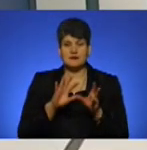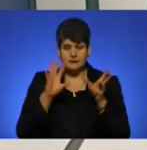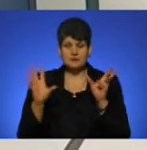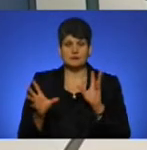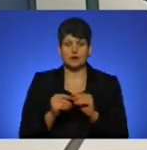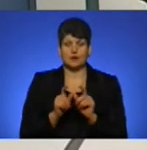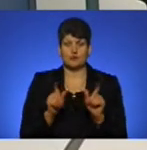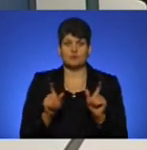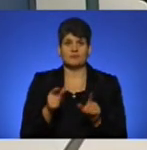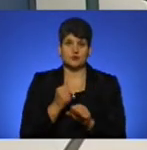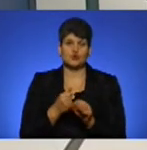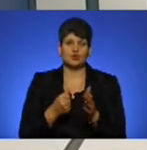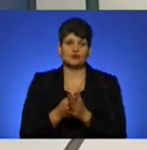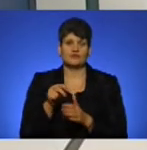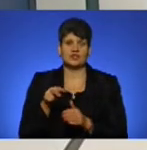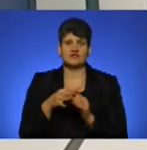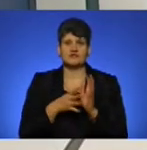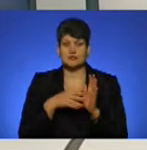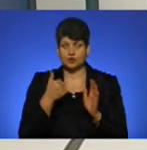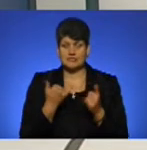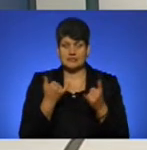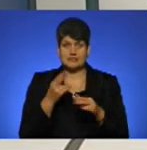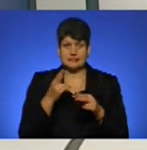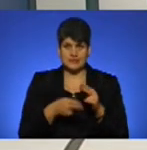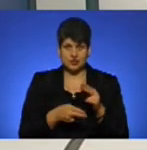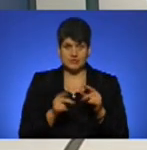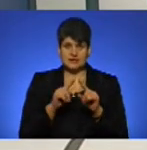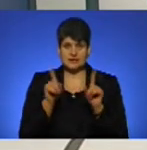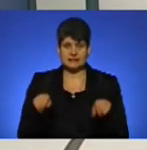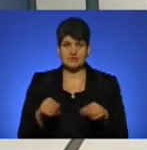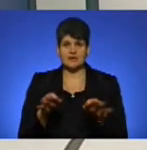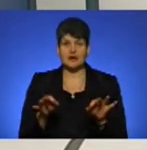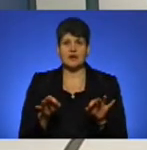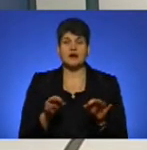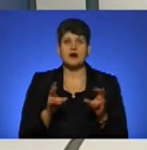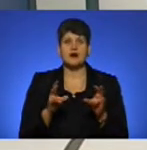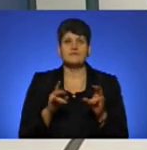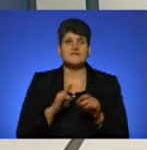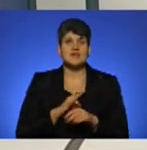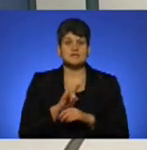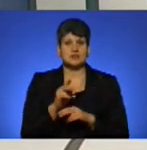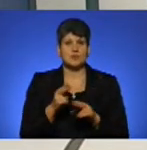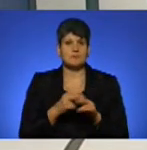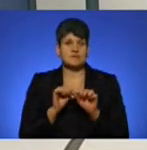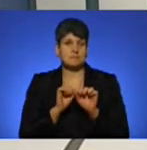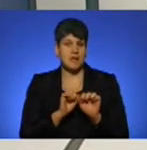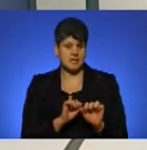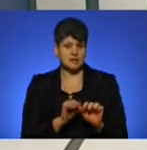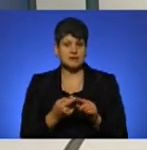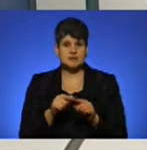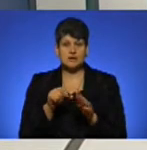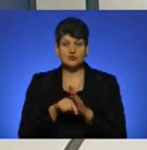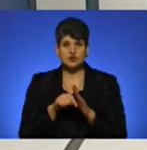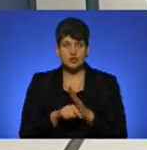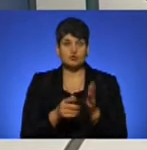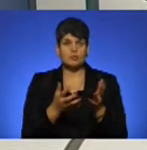Він діє до 2019 року. Наразі в нас закінчився сертифікат авіаційної безпеки. Тобто це означає, що приймати